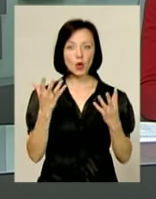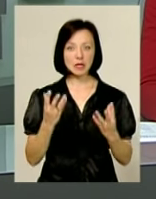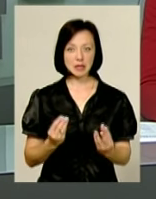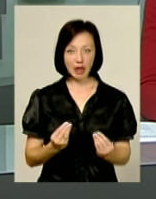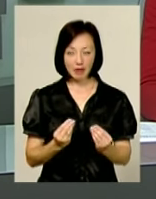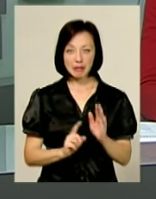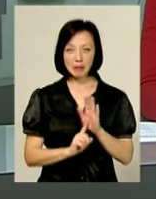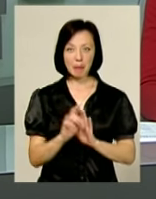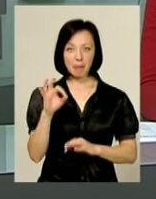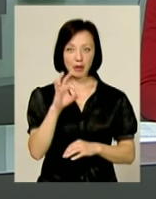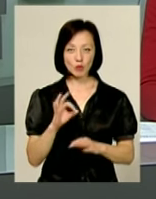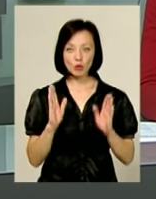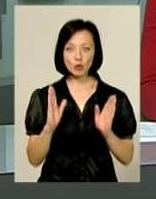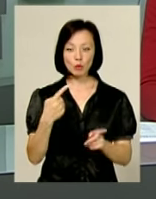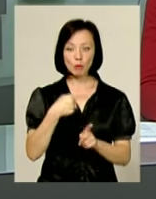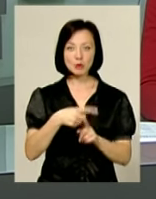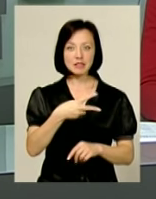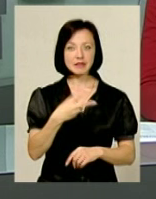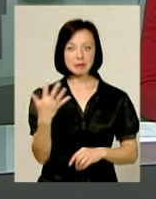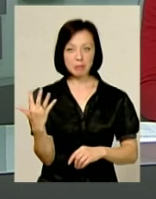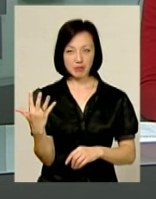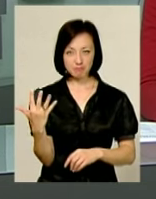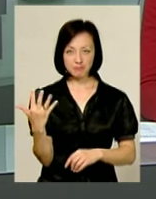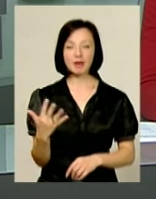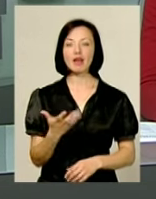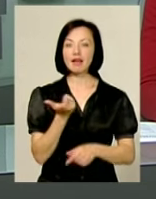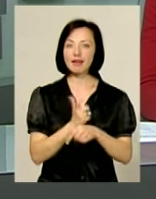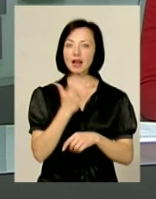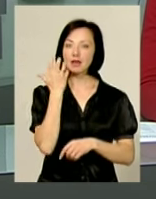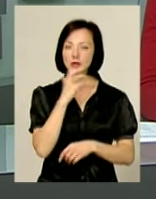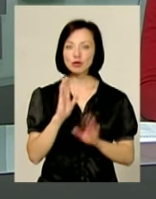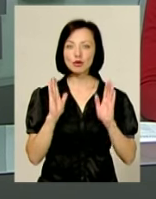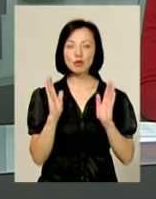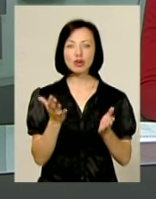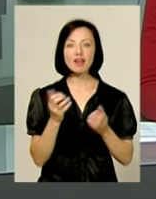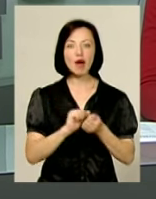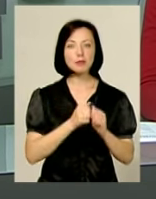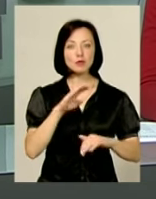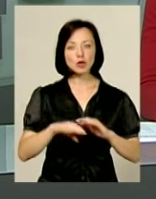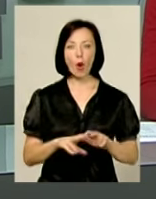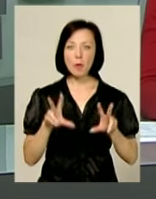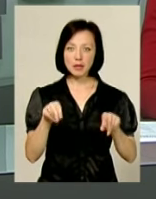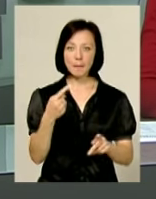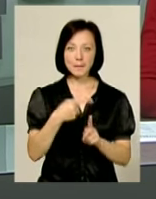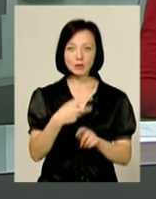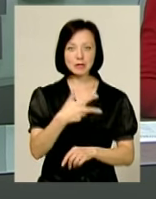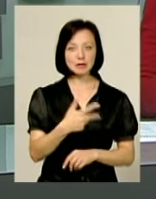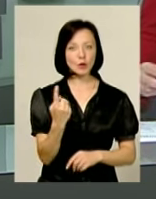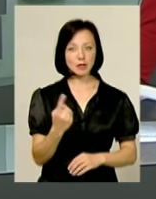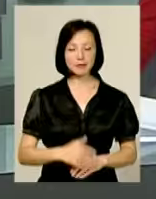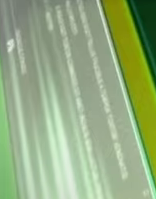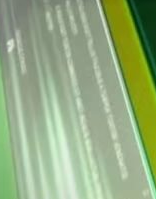стопчики термометрів показуватимуть 25 градусів тепла. Найтепліше буде у Кам'янці-Подільському. Там обіцяють плюс 31.